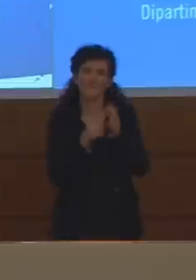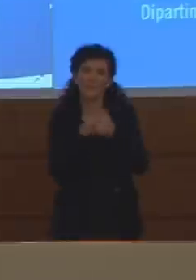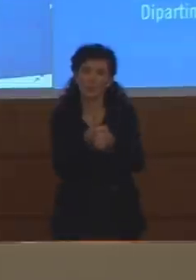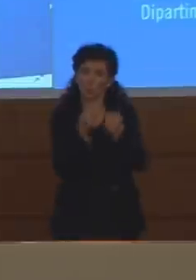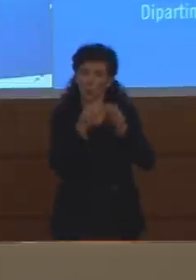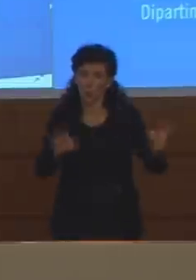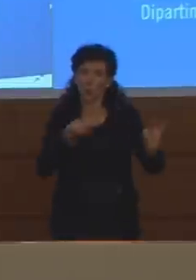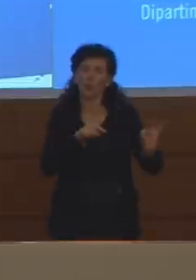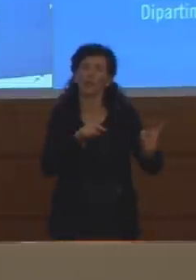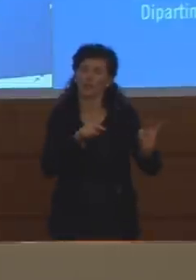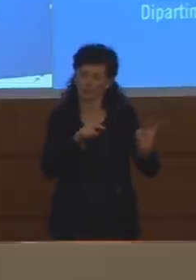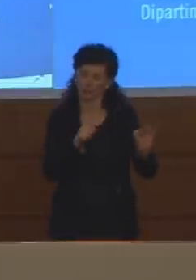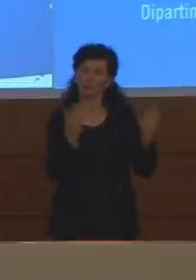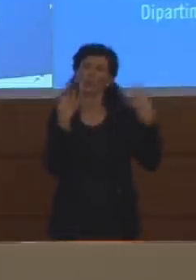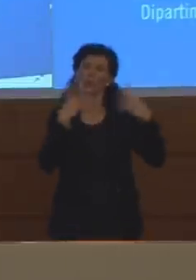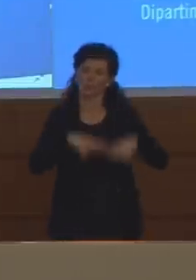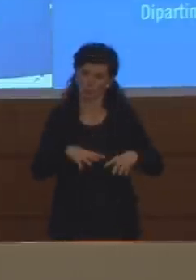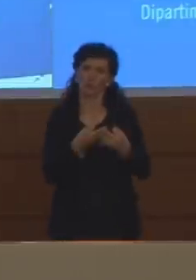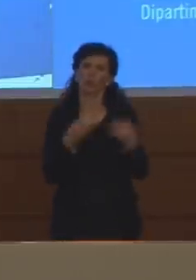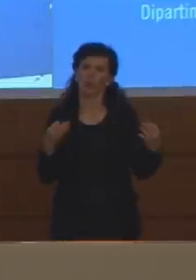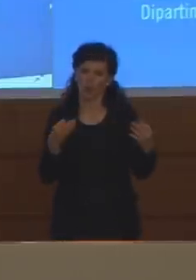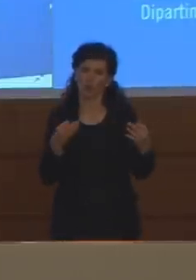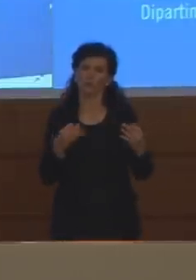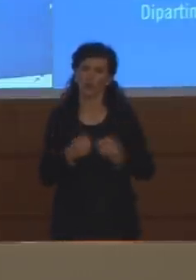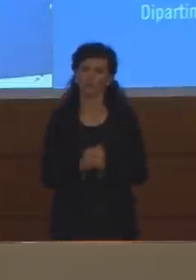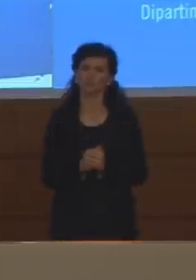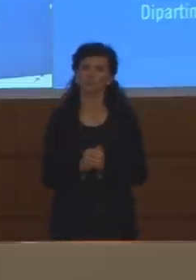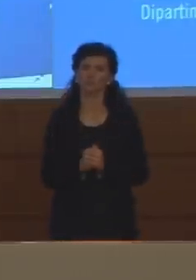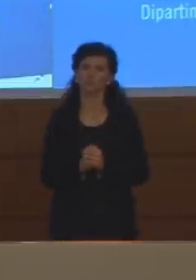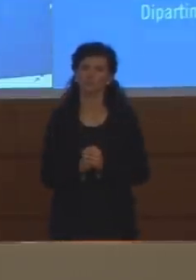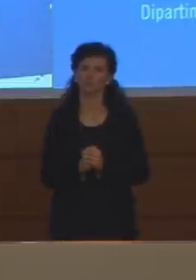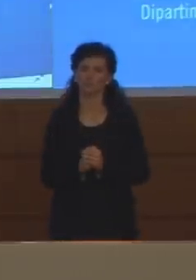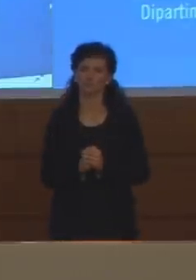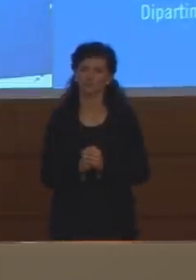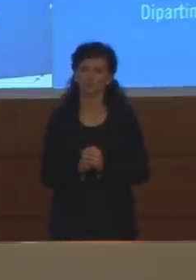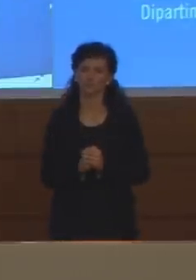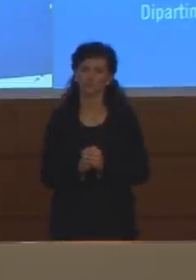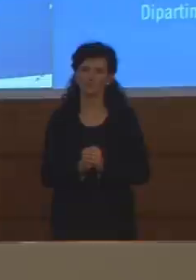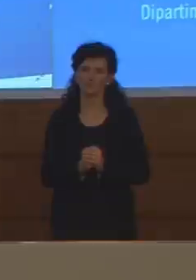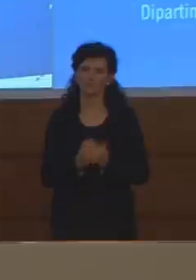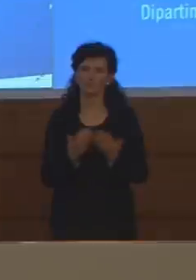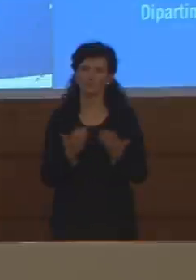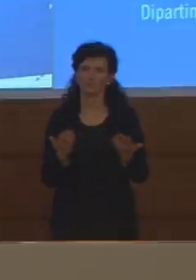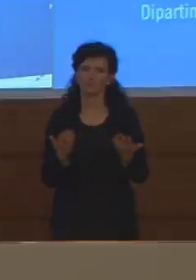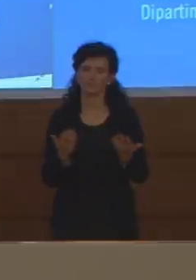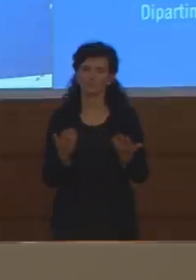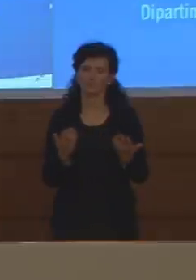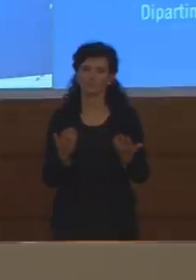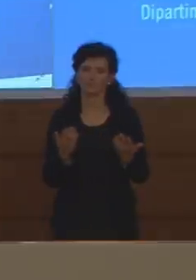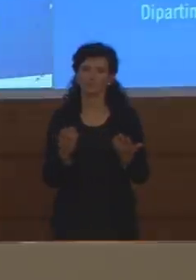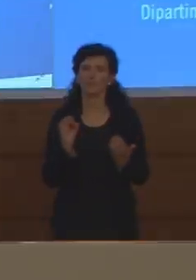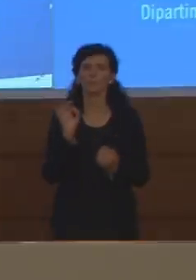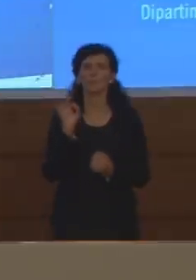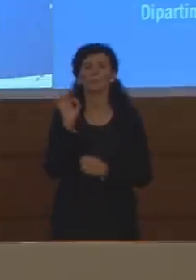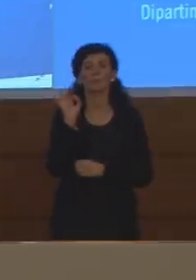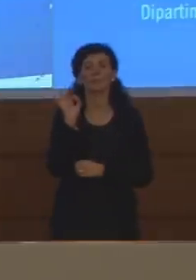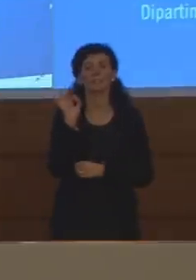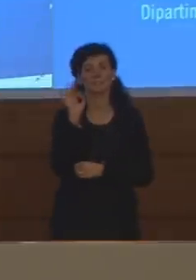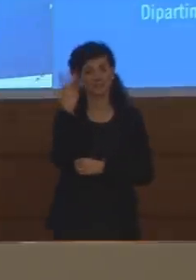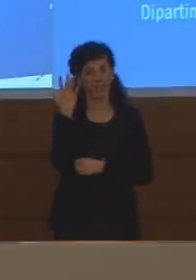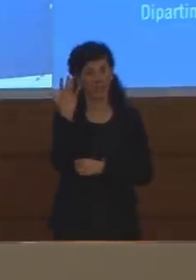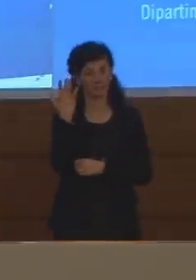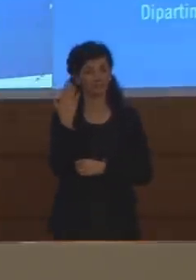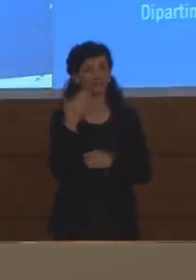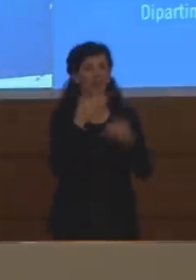che abbiamo che sono state messe in atto se sia più razionale una apertura